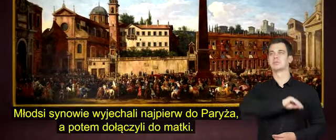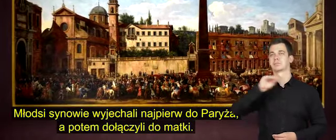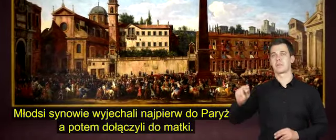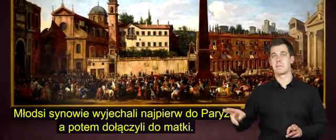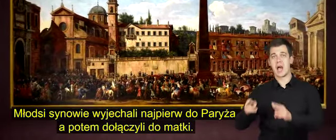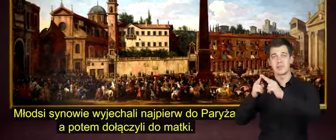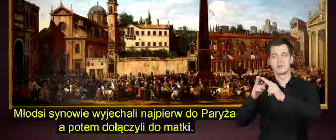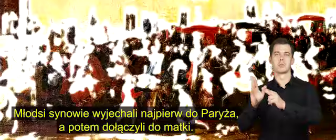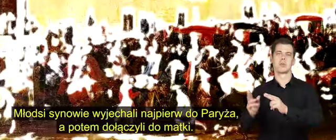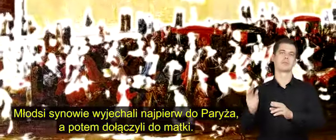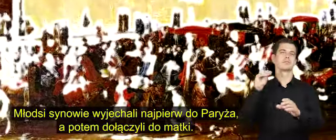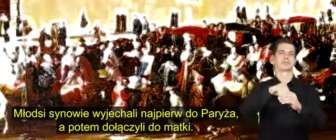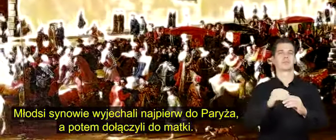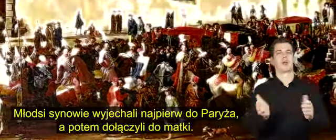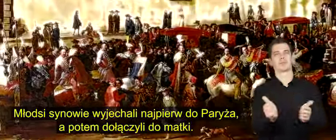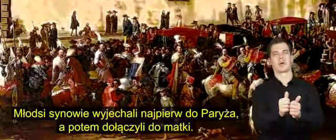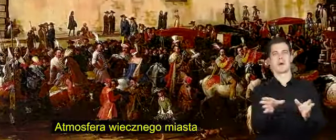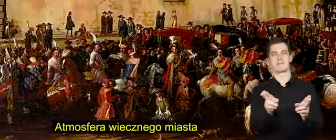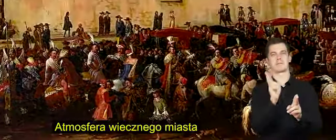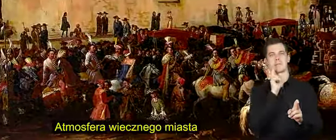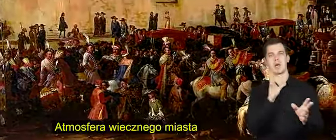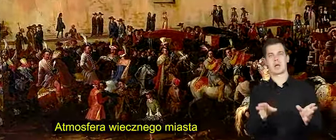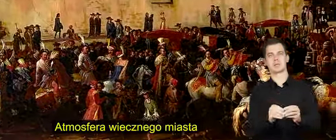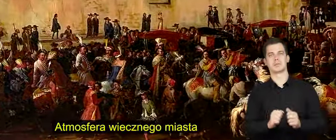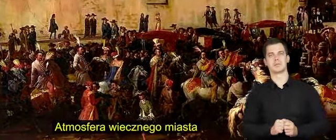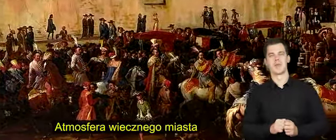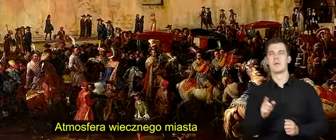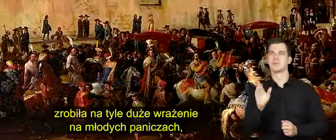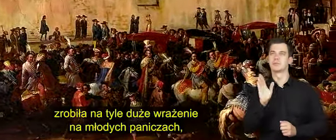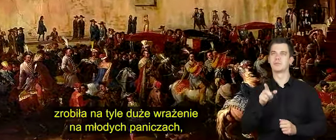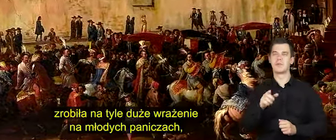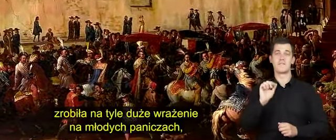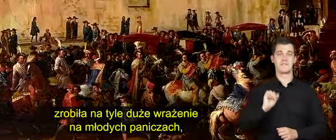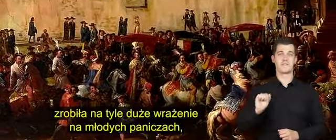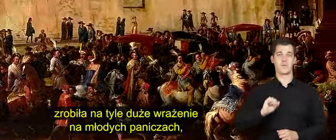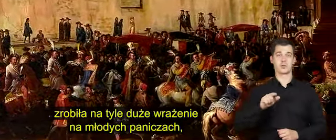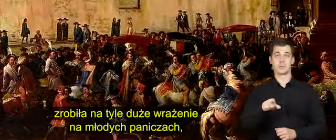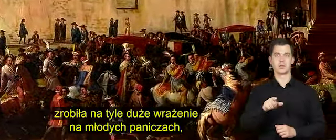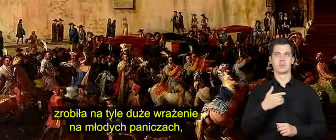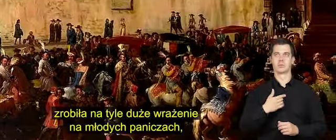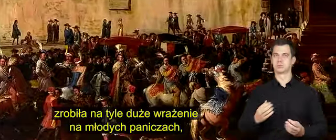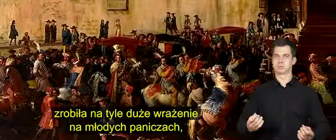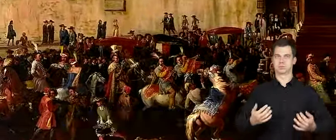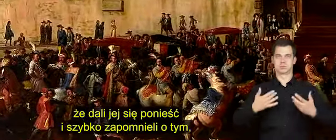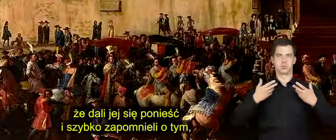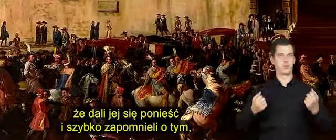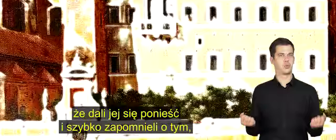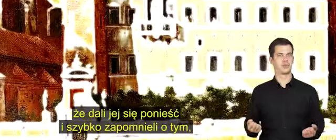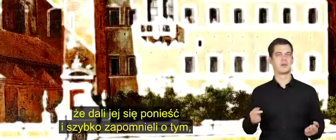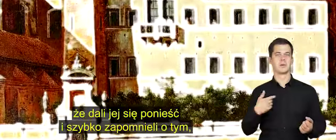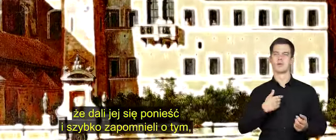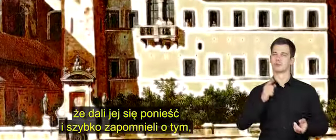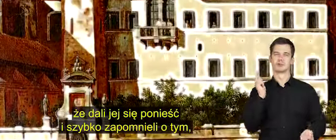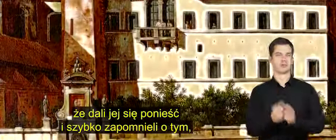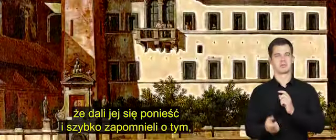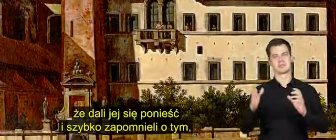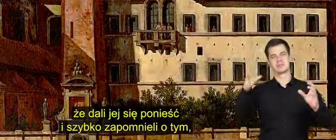najpierw do Paryża, a potem dołączyli do matki. Atmosfera wiecznego miasta zrobiła na tyle duże wrażenie na młodych paniczach, że dali jej